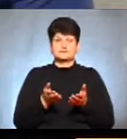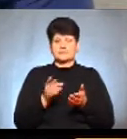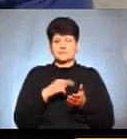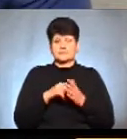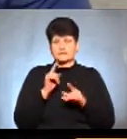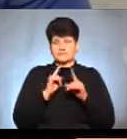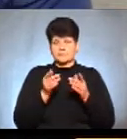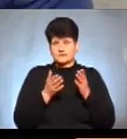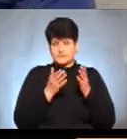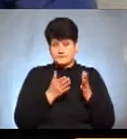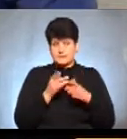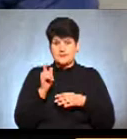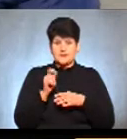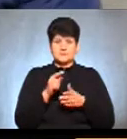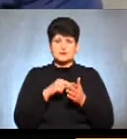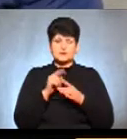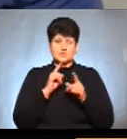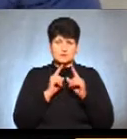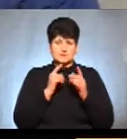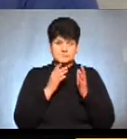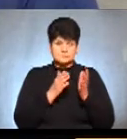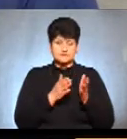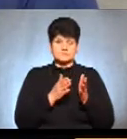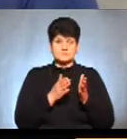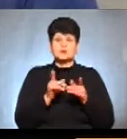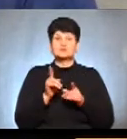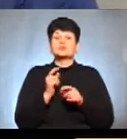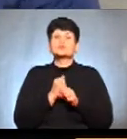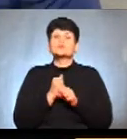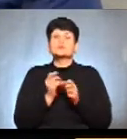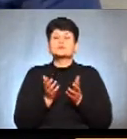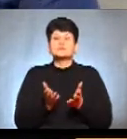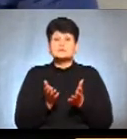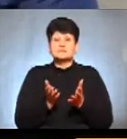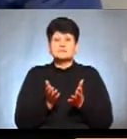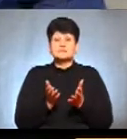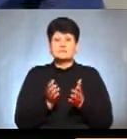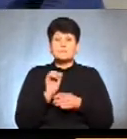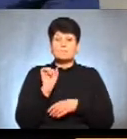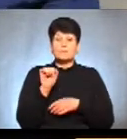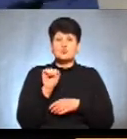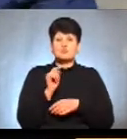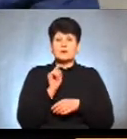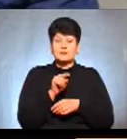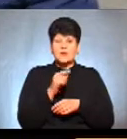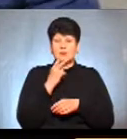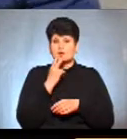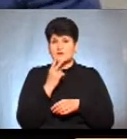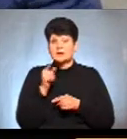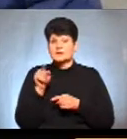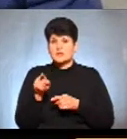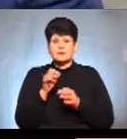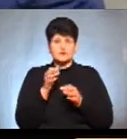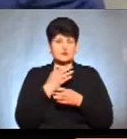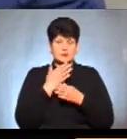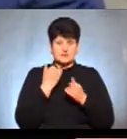Приїхала в грозполком, там зачинено. Що робити? Постукали там, подивились там, нічого нема.